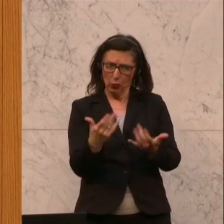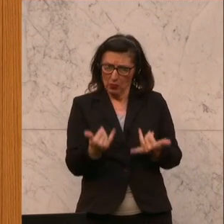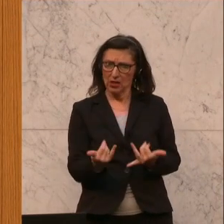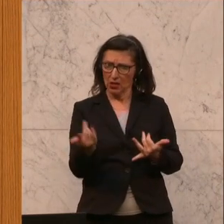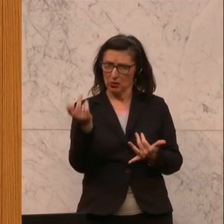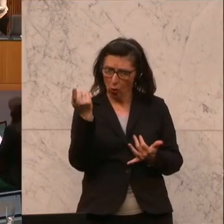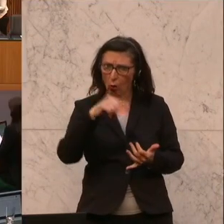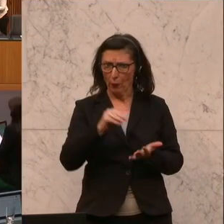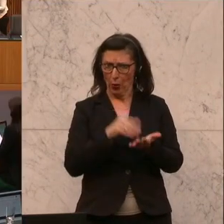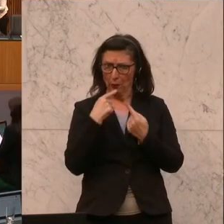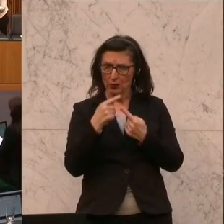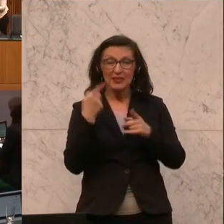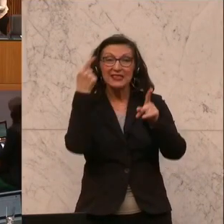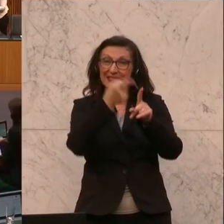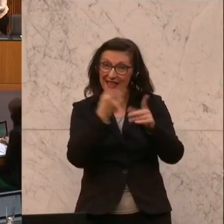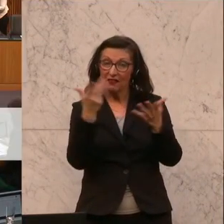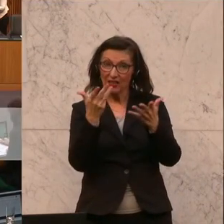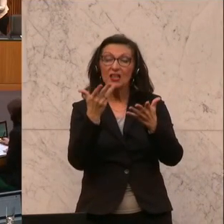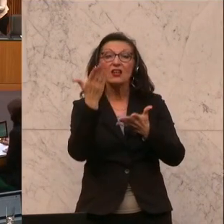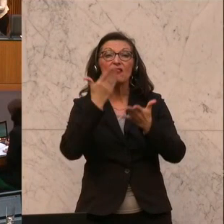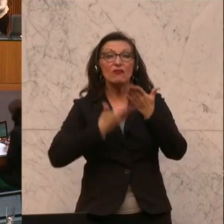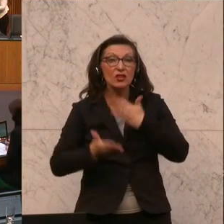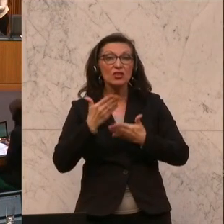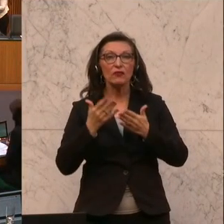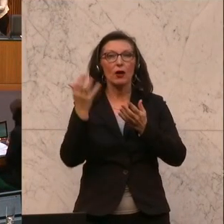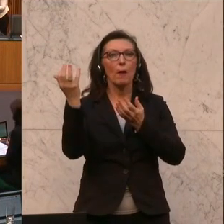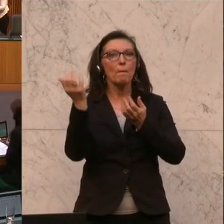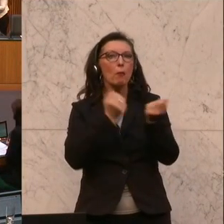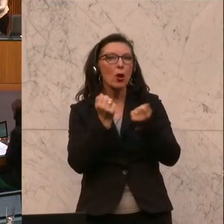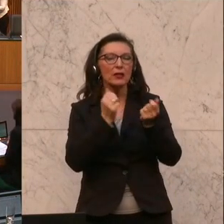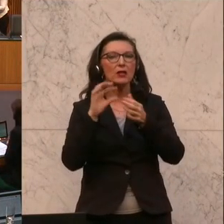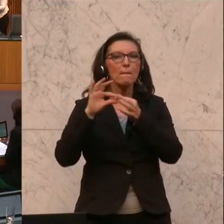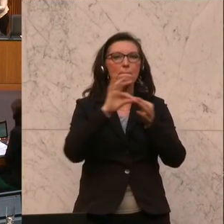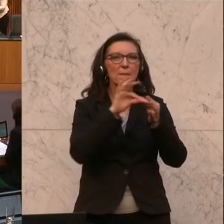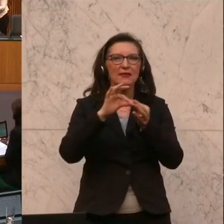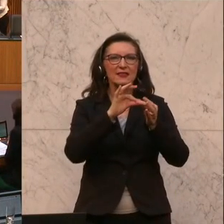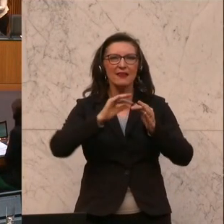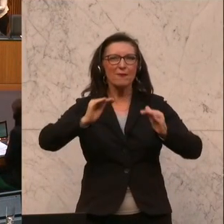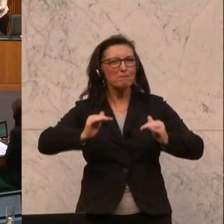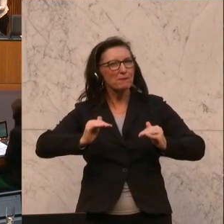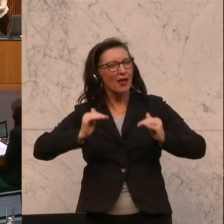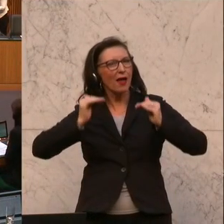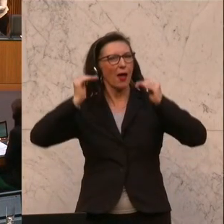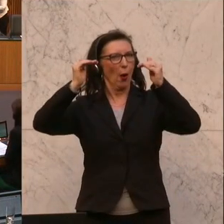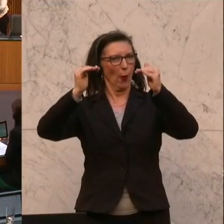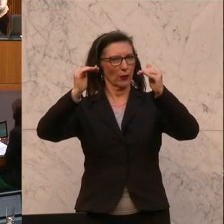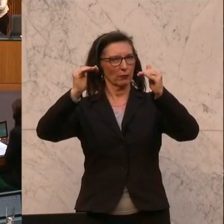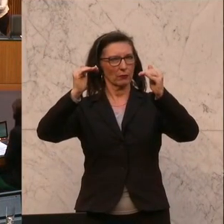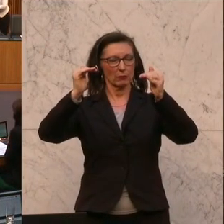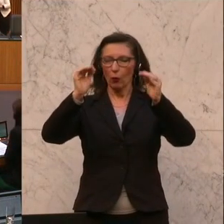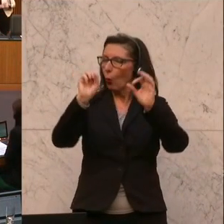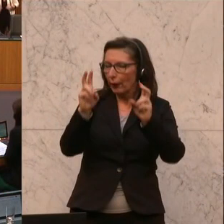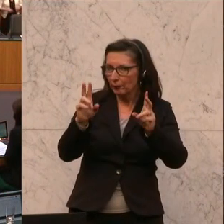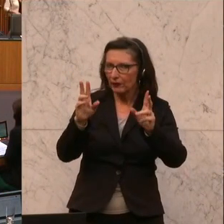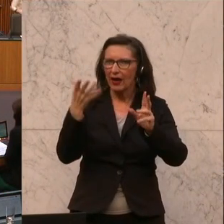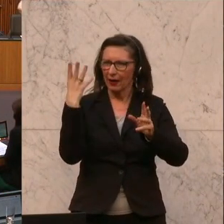besprechen werden? Das Ziel ist es, die wirtschaftlichen und politischen Beziehungen auf eine höhere Ebene zu heben. Gut, aber schauen wir uns nochmal